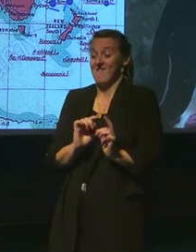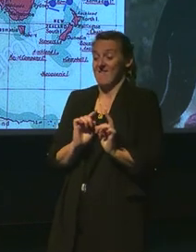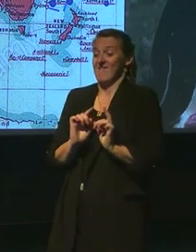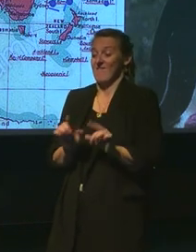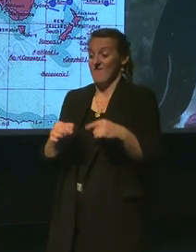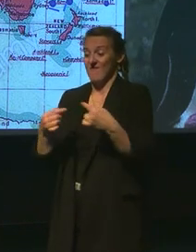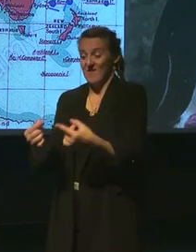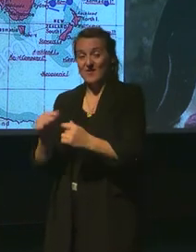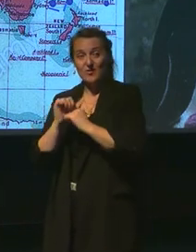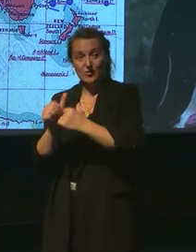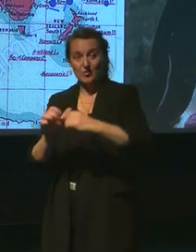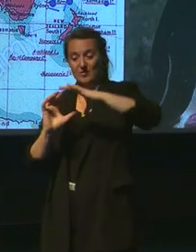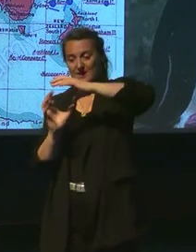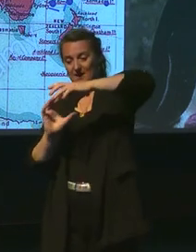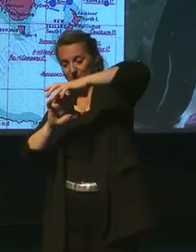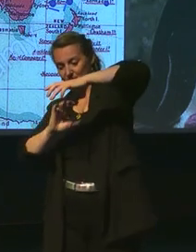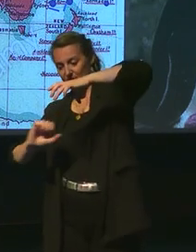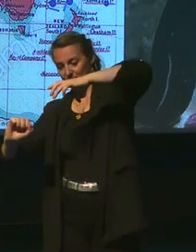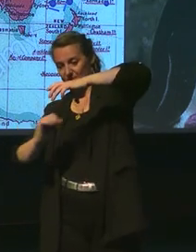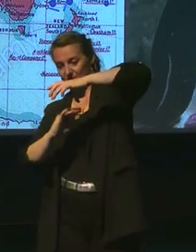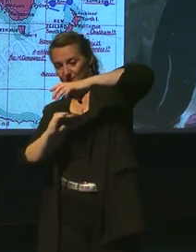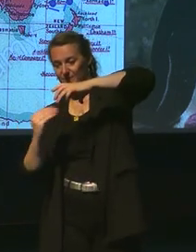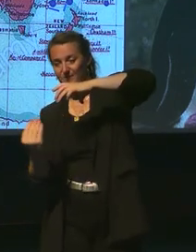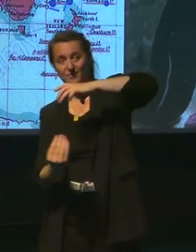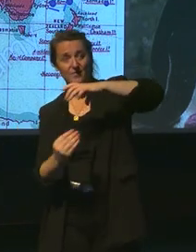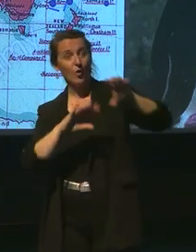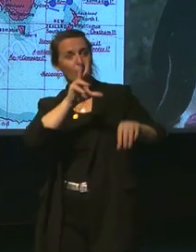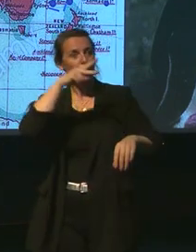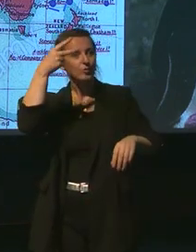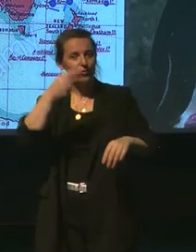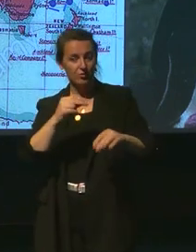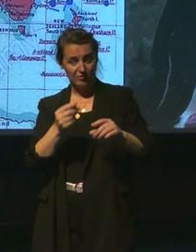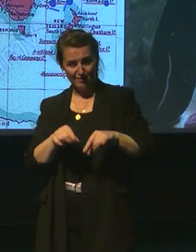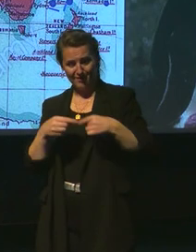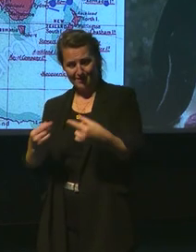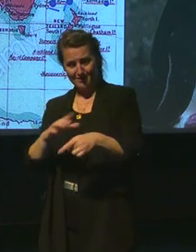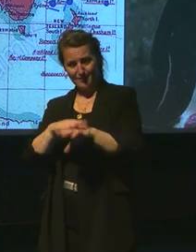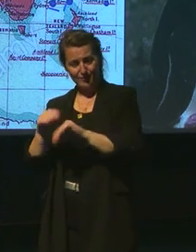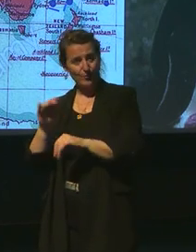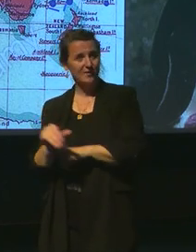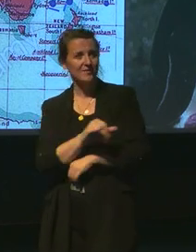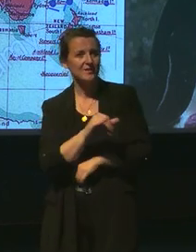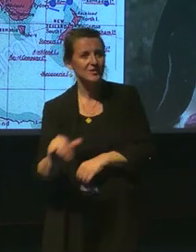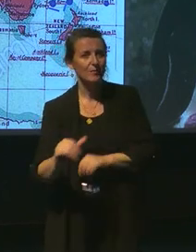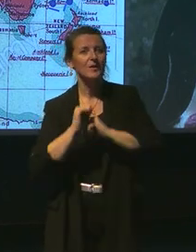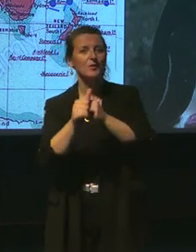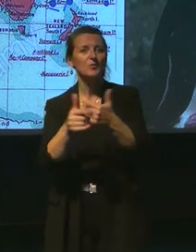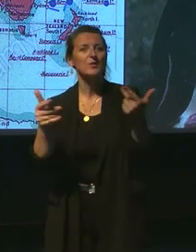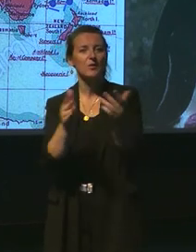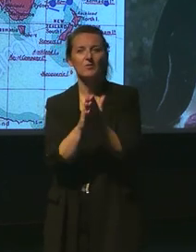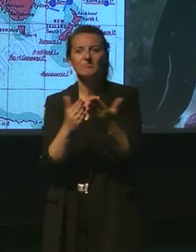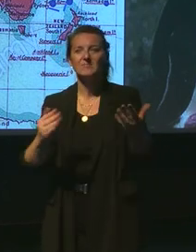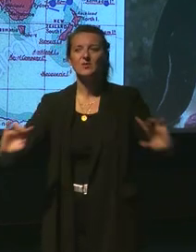dans l'histoire sud où Julverne n jamais allé. Donc, c'était des instructions d'après, notamment, les publications de la société géographique